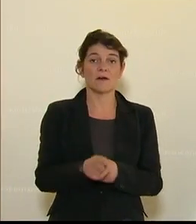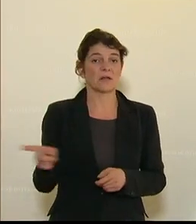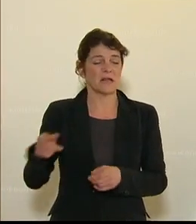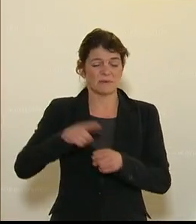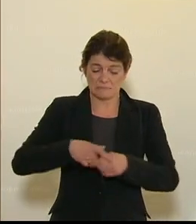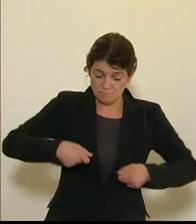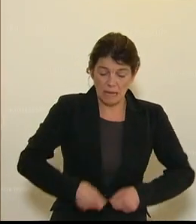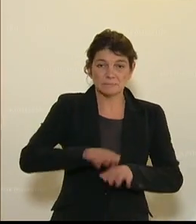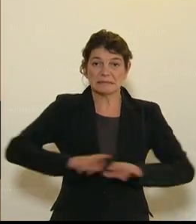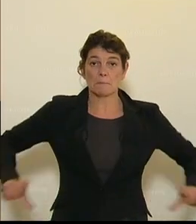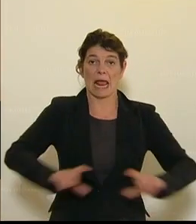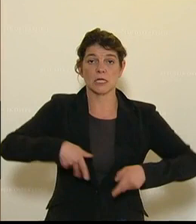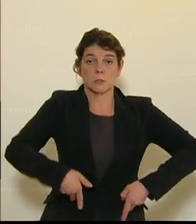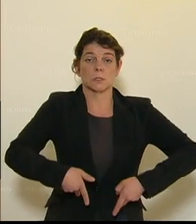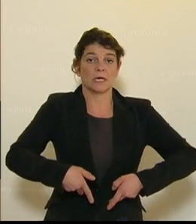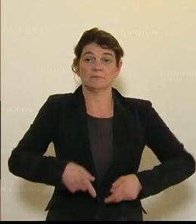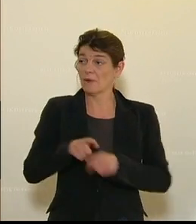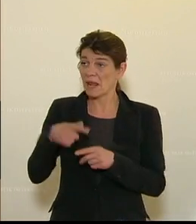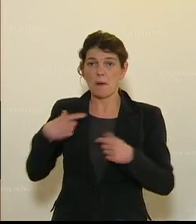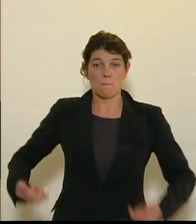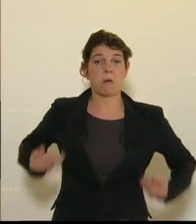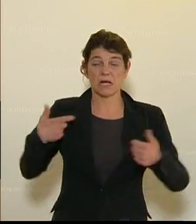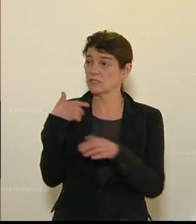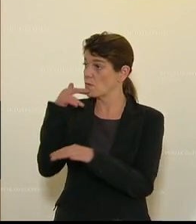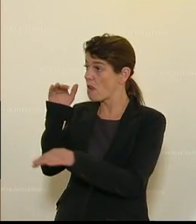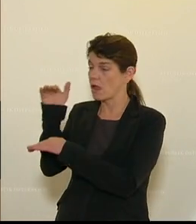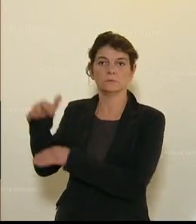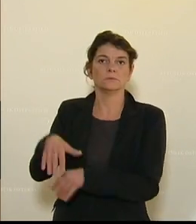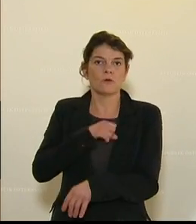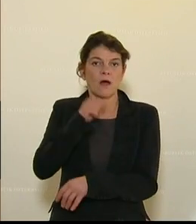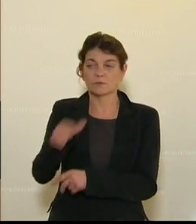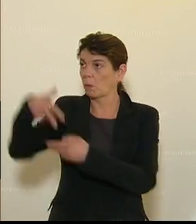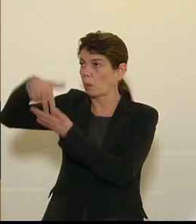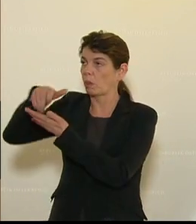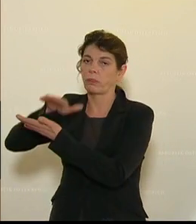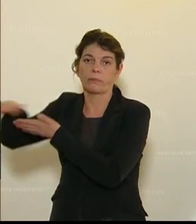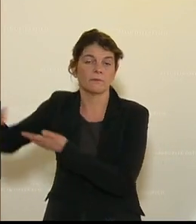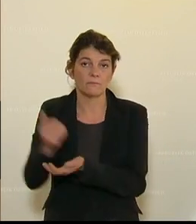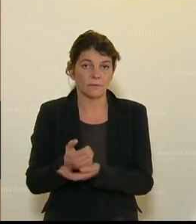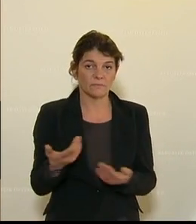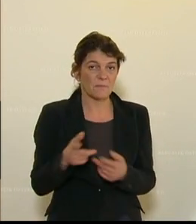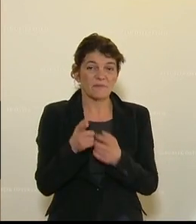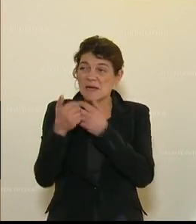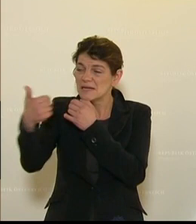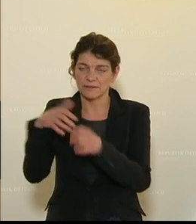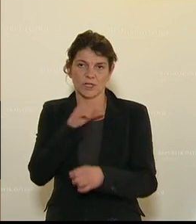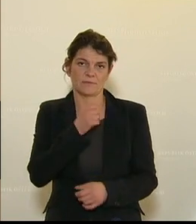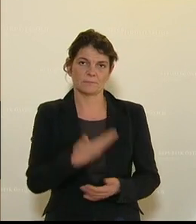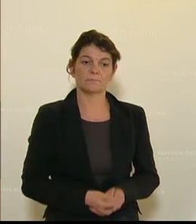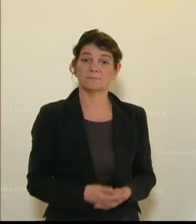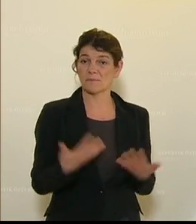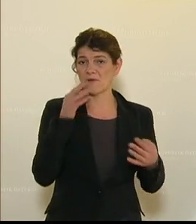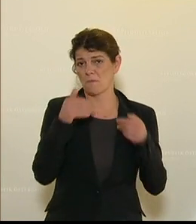mit einem Panzertrag erfahren, das merkt ja gerade aktuell auch die grüne Ministerin in dem Bereich, weil, Frau Minister, bei aller